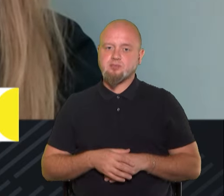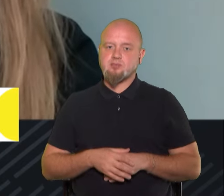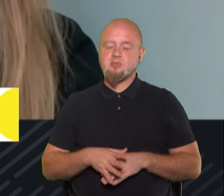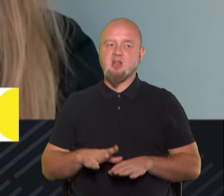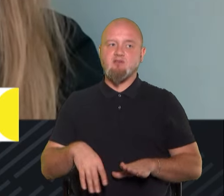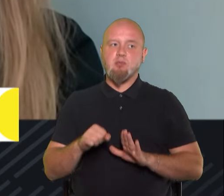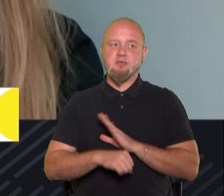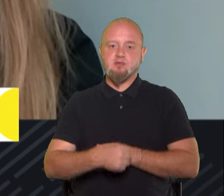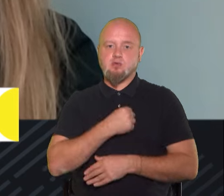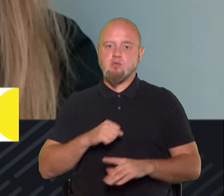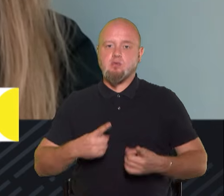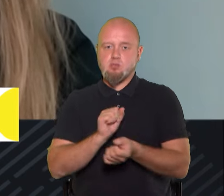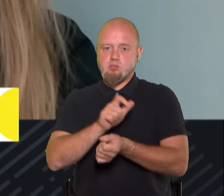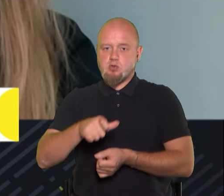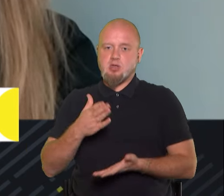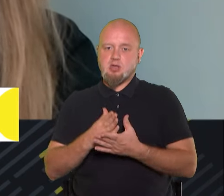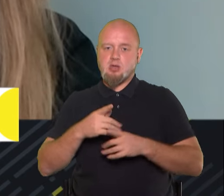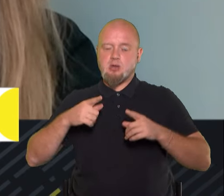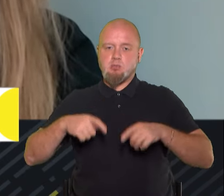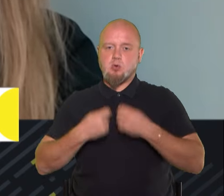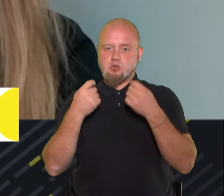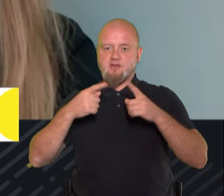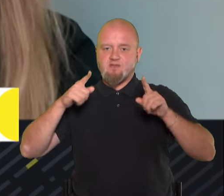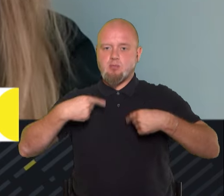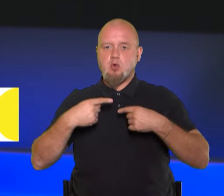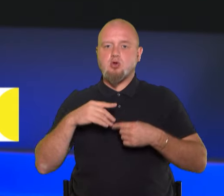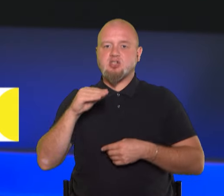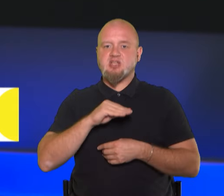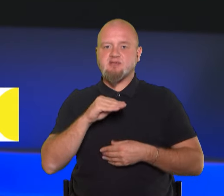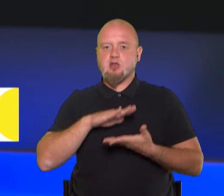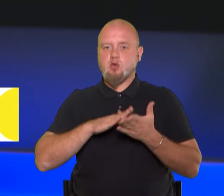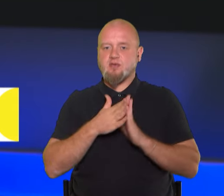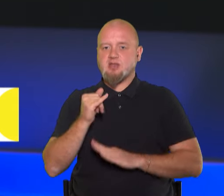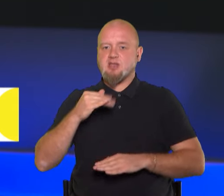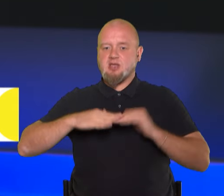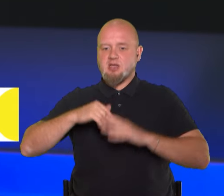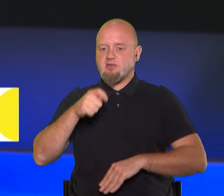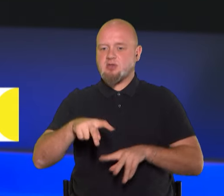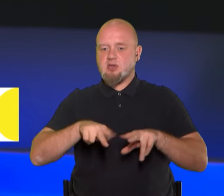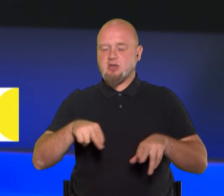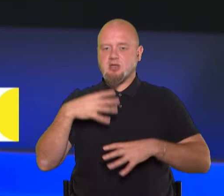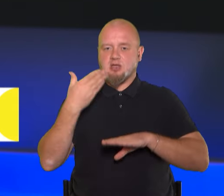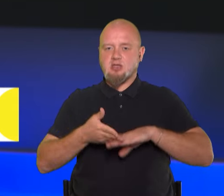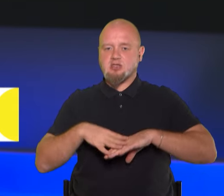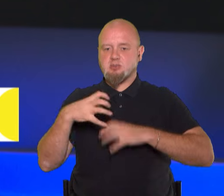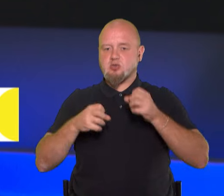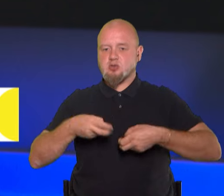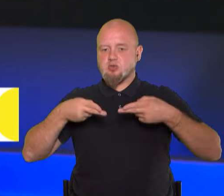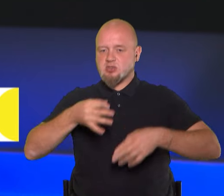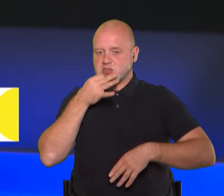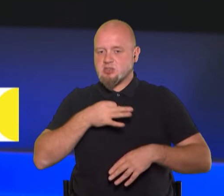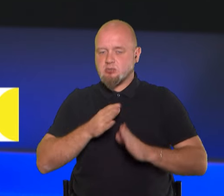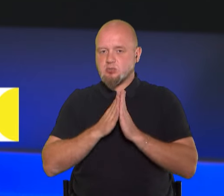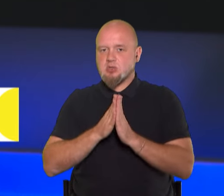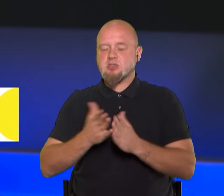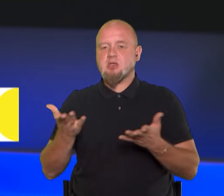Вбивство військовополонених є порушенням вимог Женевських конвенцій і кваліфікується як тяжкий міжнародний злочин. Скажіть, будь ласка,